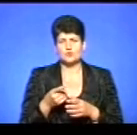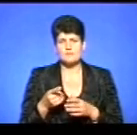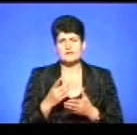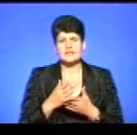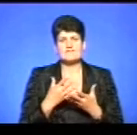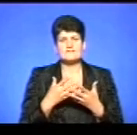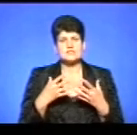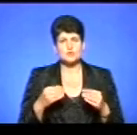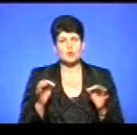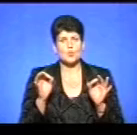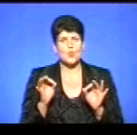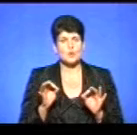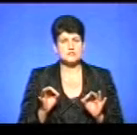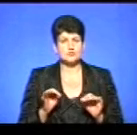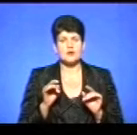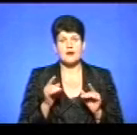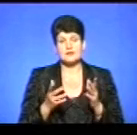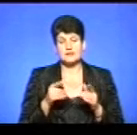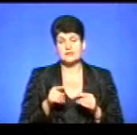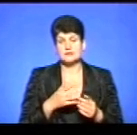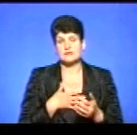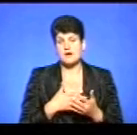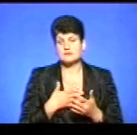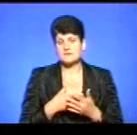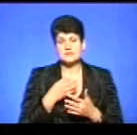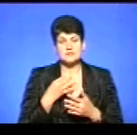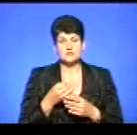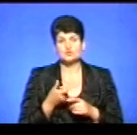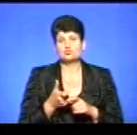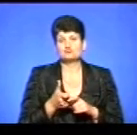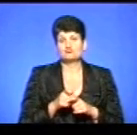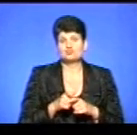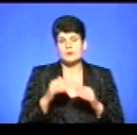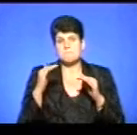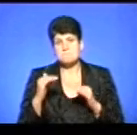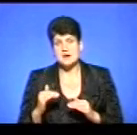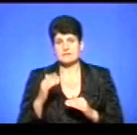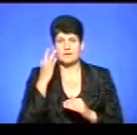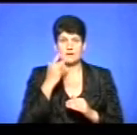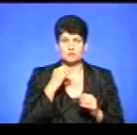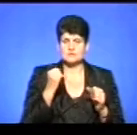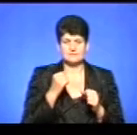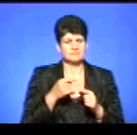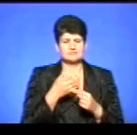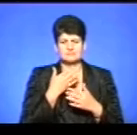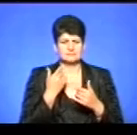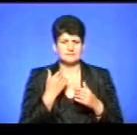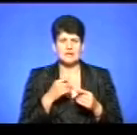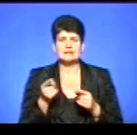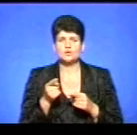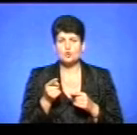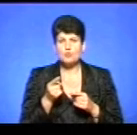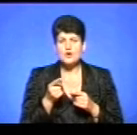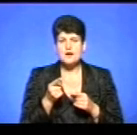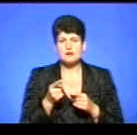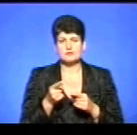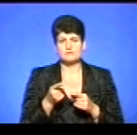весною і осіню. Тим не менше, їхня активність скрати, щоб вона суттєво падала влітку чи взимку, такого немає. Тому що тернополяни, як